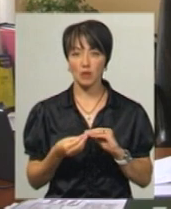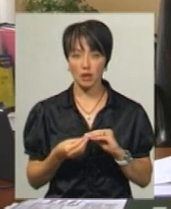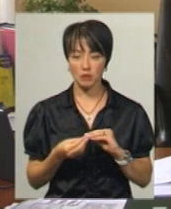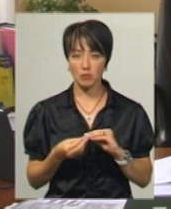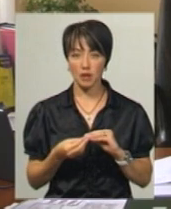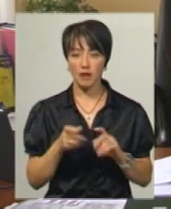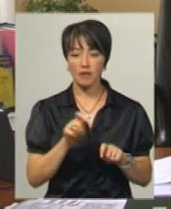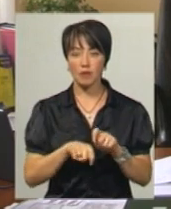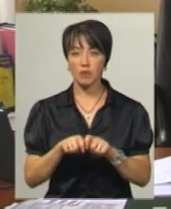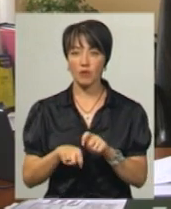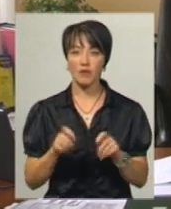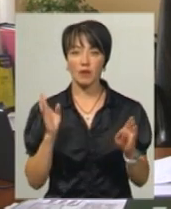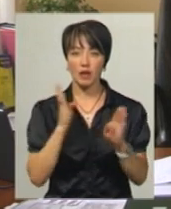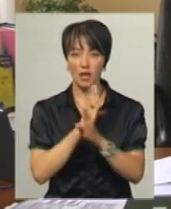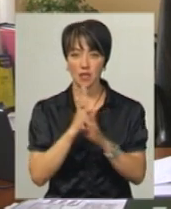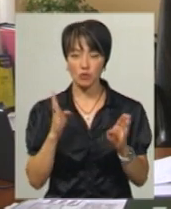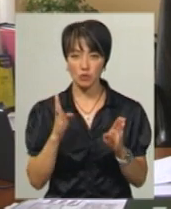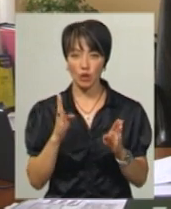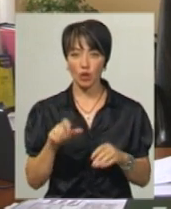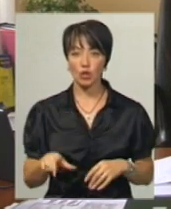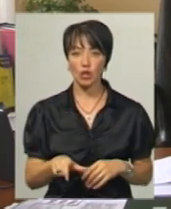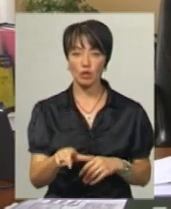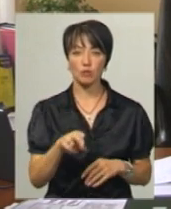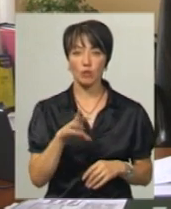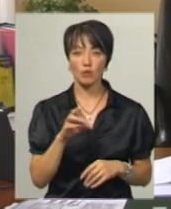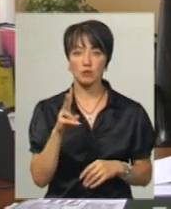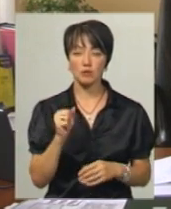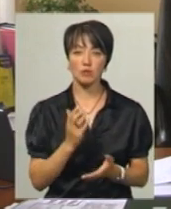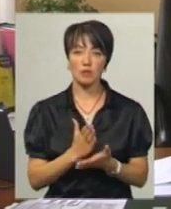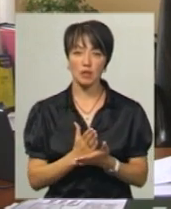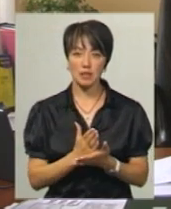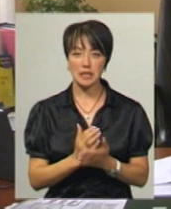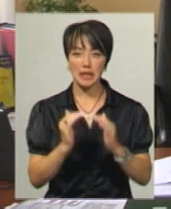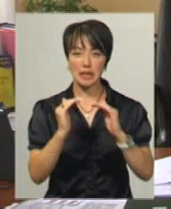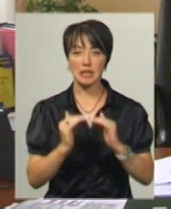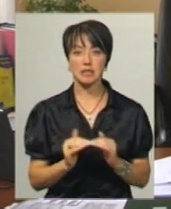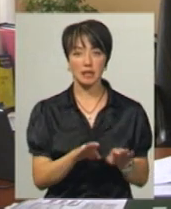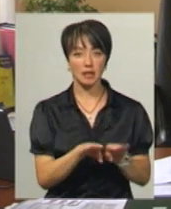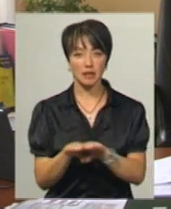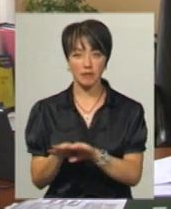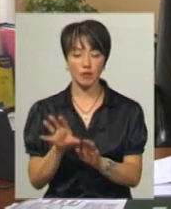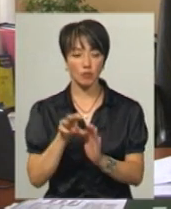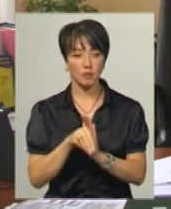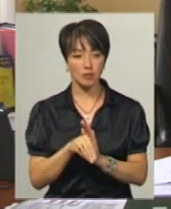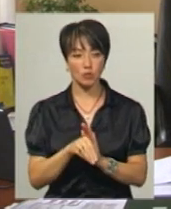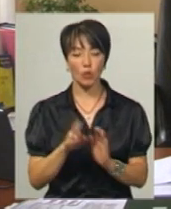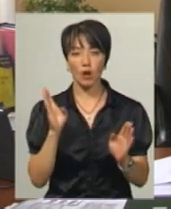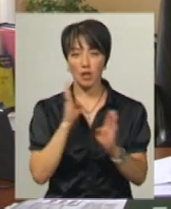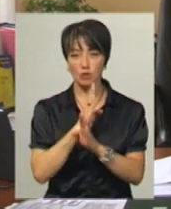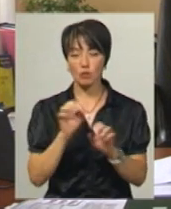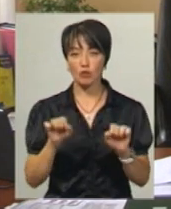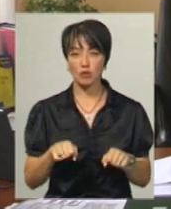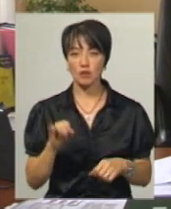вимірювання кисню, то на річці Плоскій спостерігається низький рівень вмісту кисню, що,